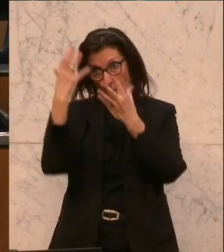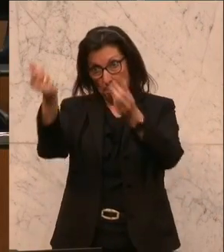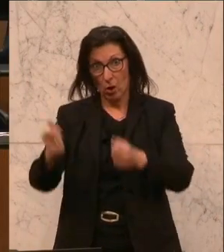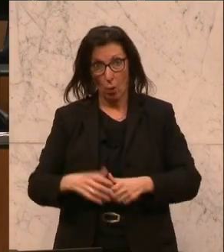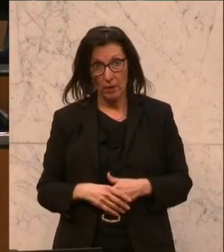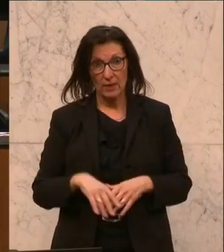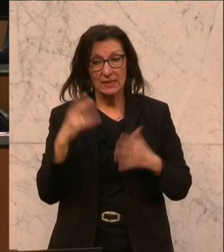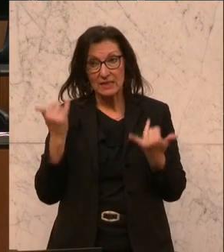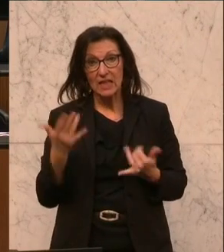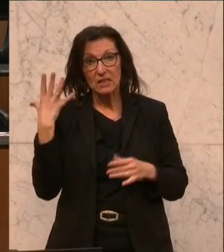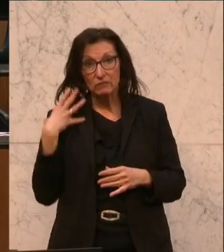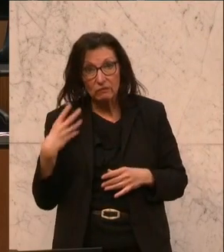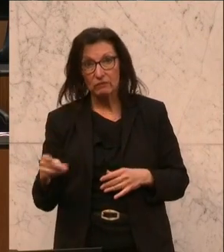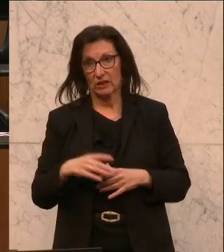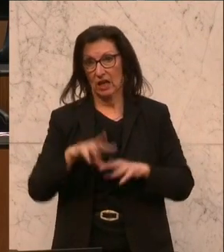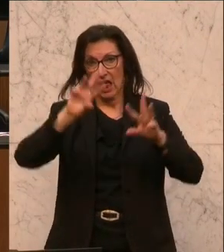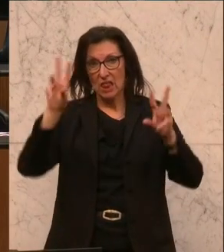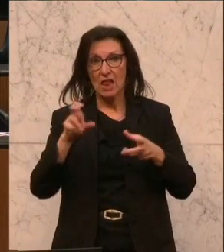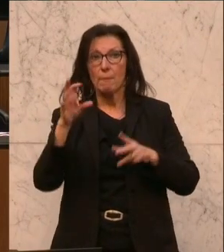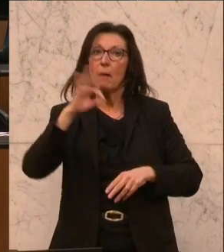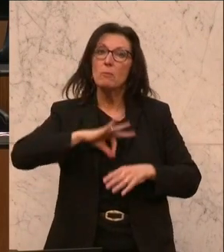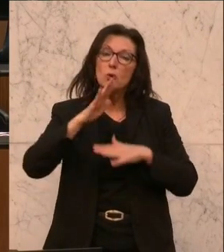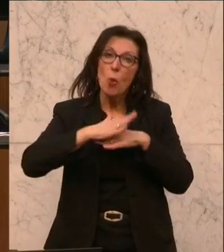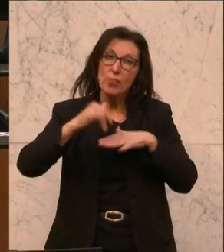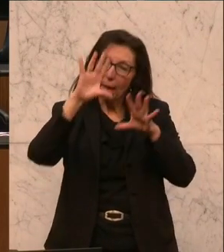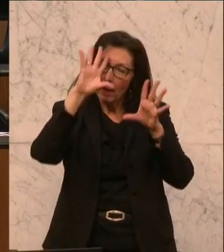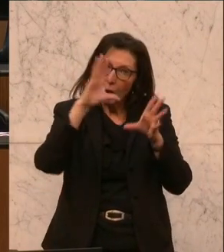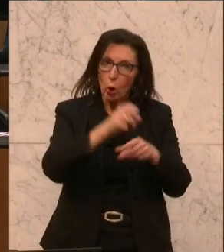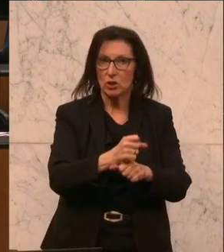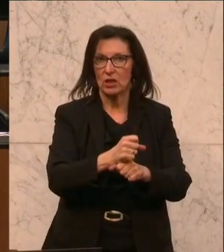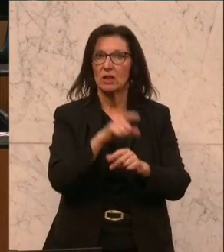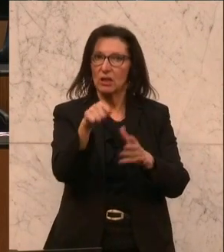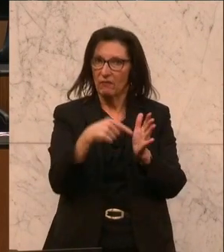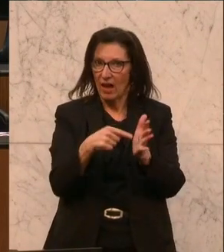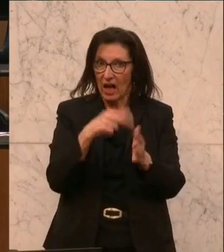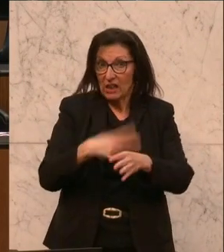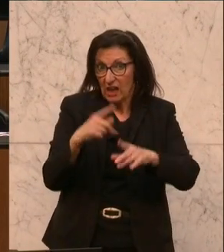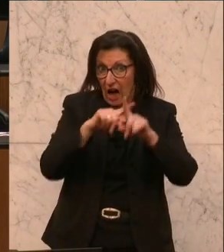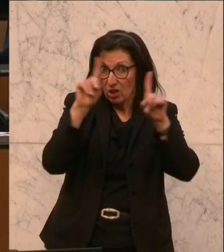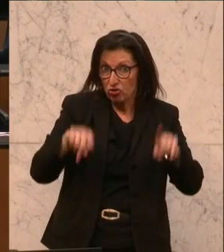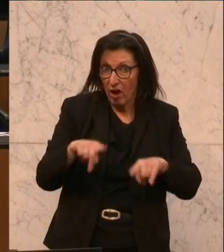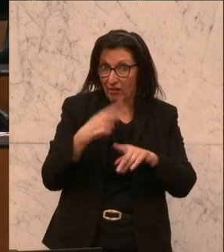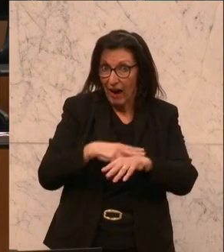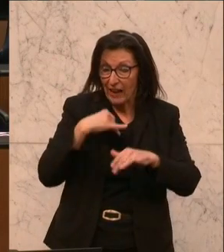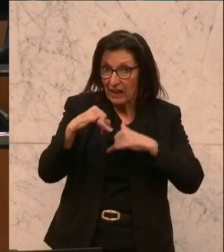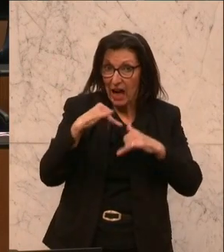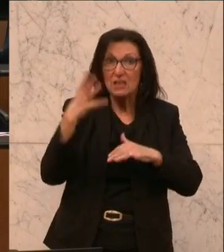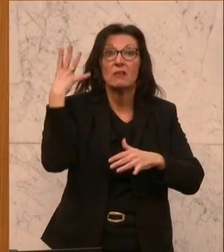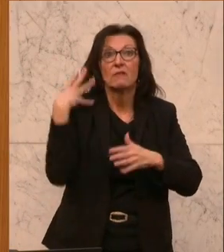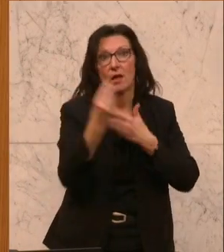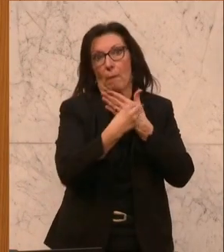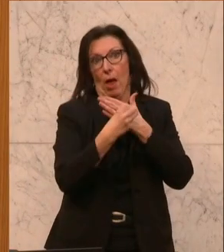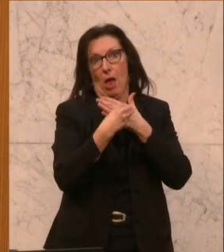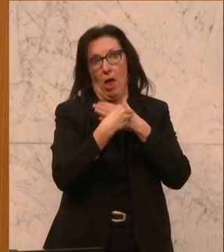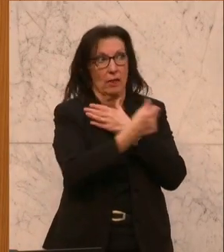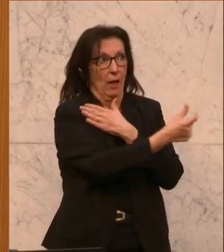Fokus gelegt haben, insbesondere auf das Thema Psychotherapie auf Krankenschein, haben sich wieder einige bei uns gemeldet. Und